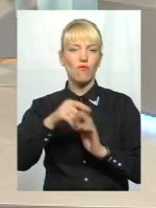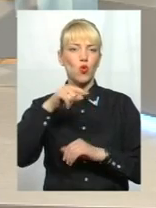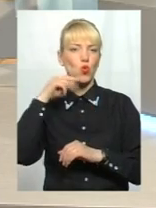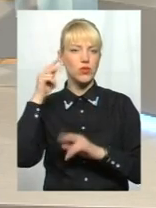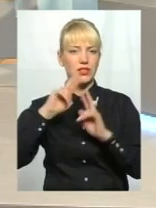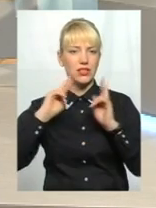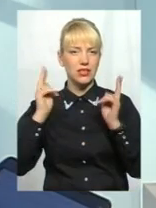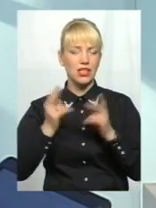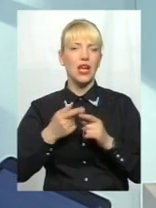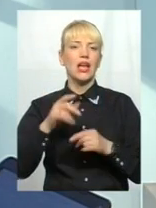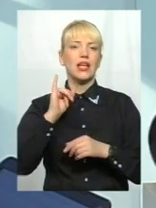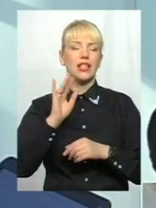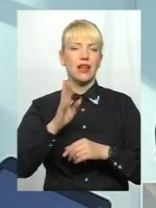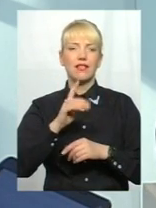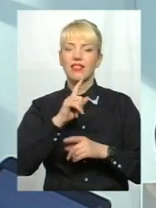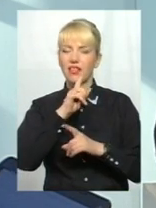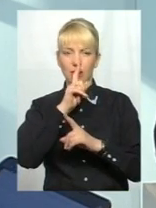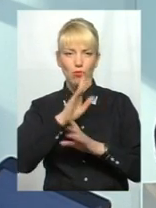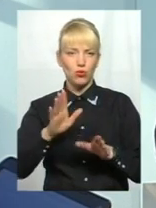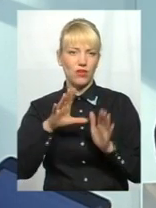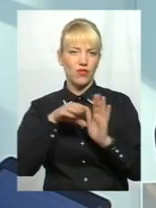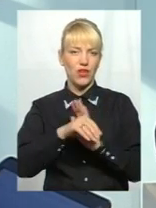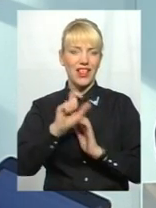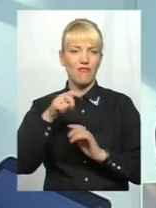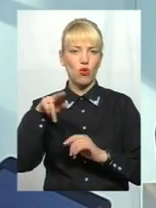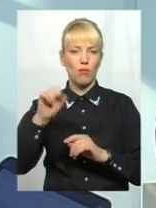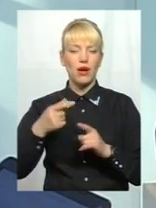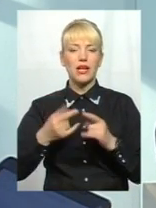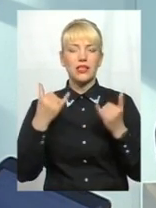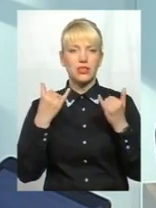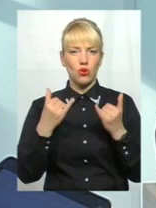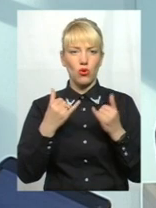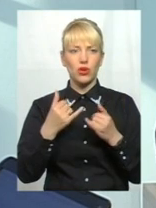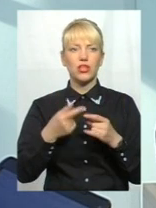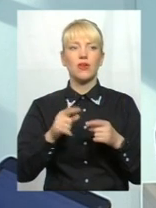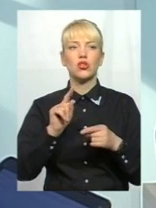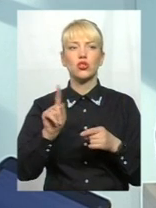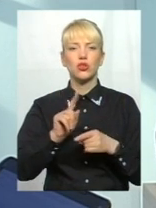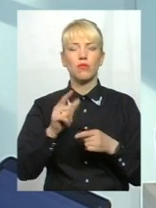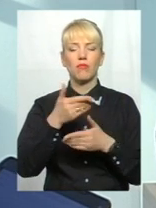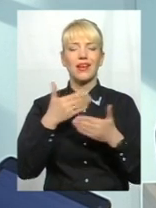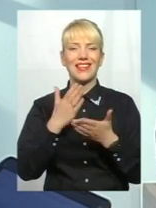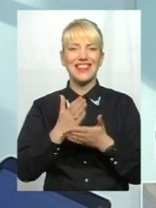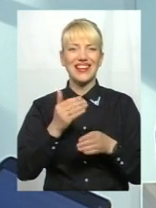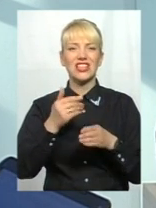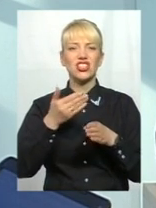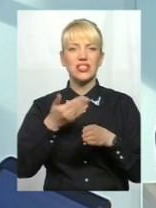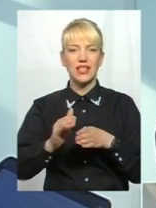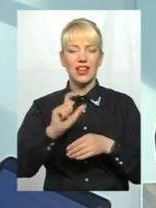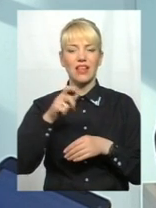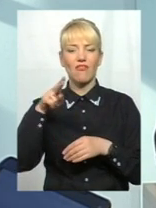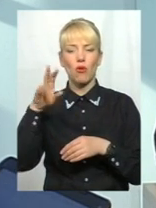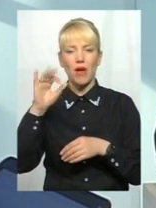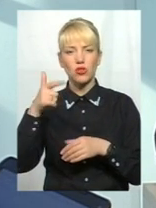європейський світ і так далі. Сьогодні парадокс полягає в тому, що попри декларування, що ми є частинка європейського світу і попри певні